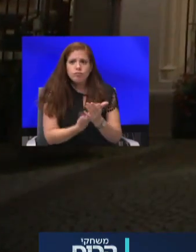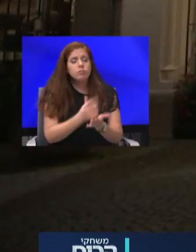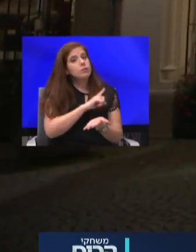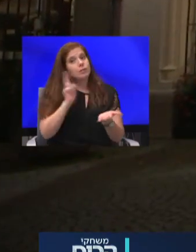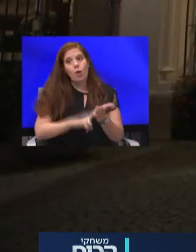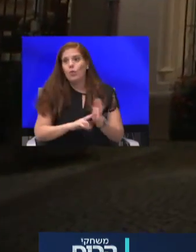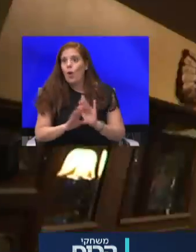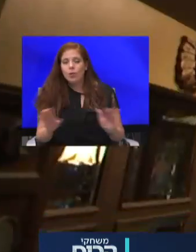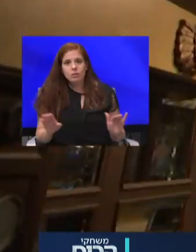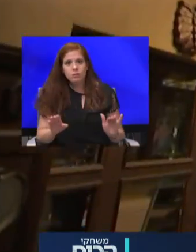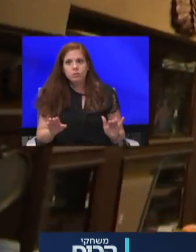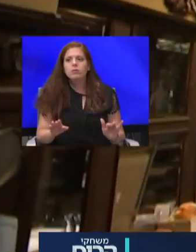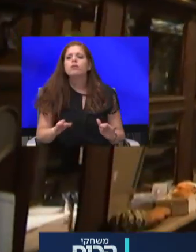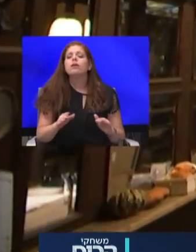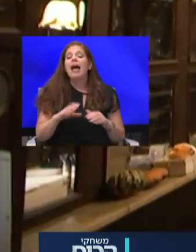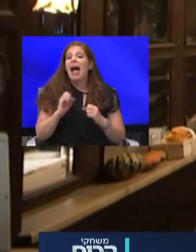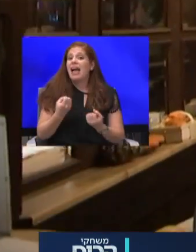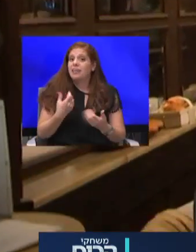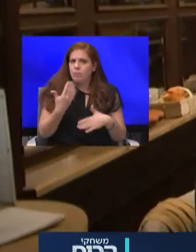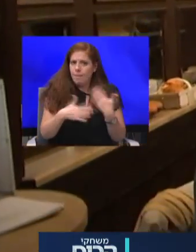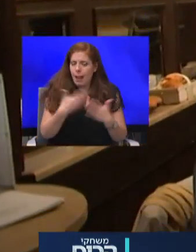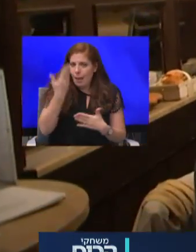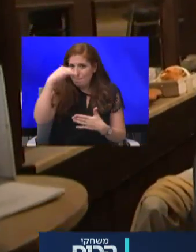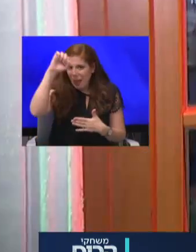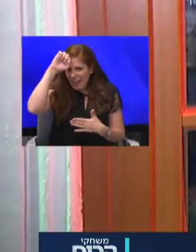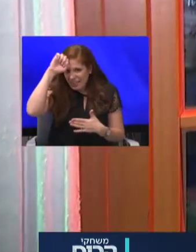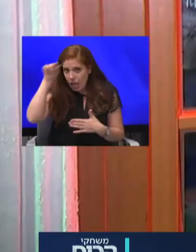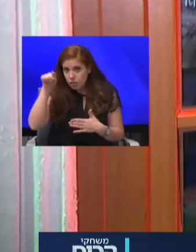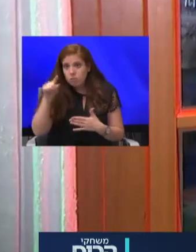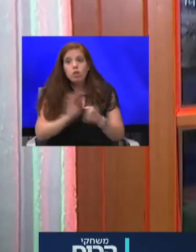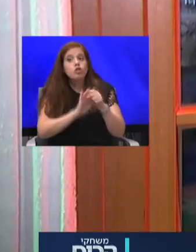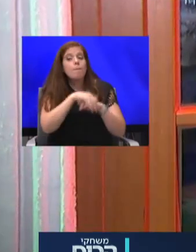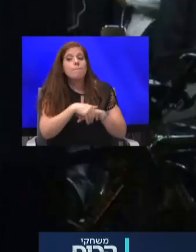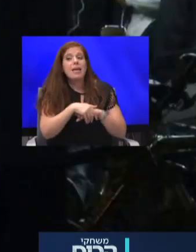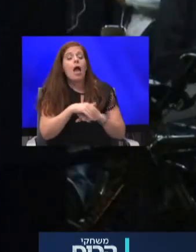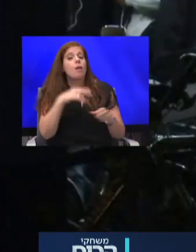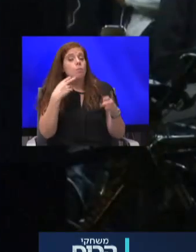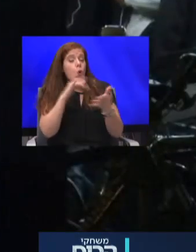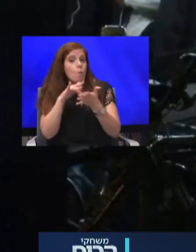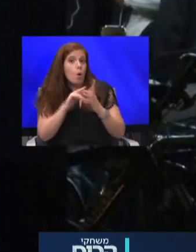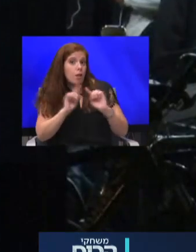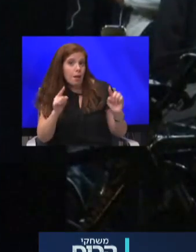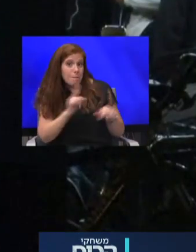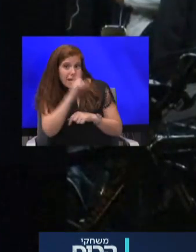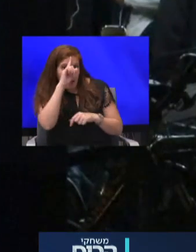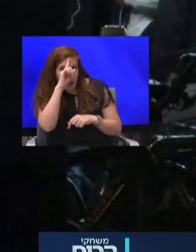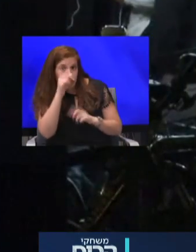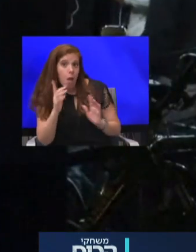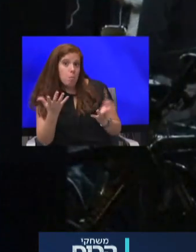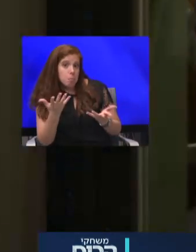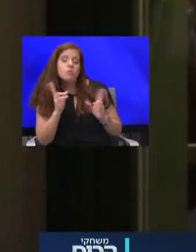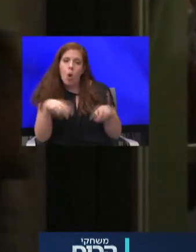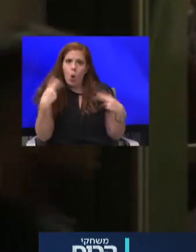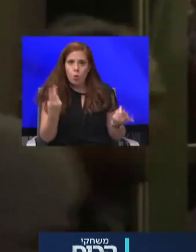האם המהלך הברלינאי ישפיע גם על בעלי מסעדות בגרמניה כולה? יכול להיות. הממשלה מצידה טוענת כי